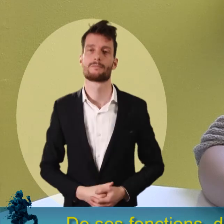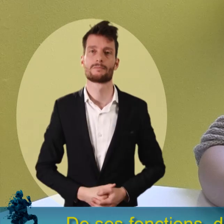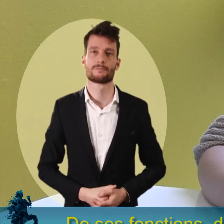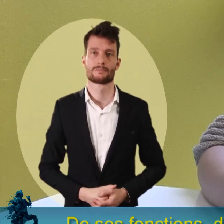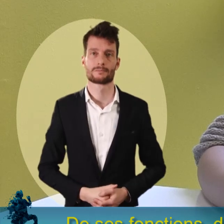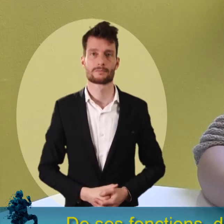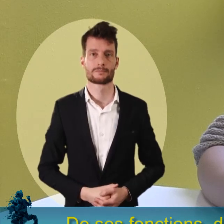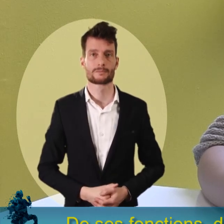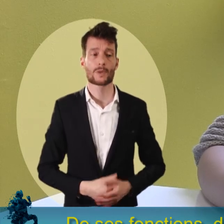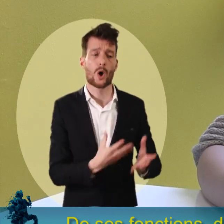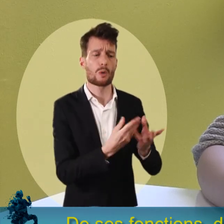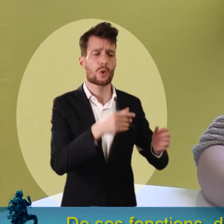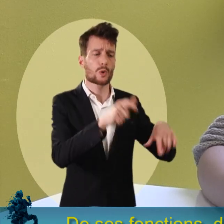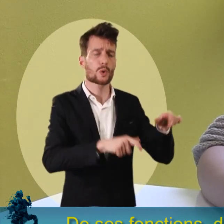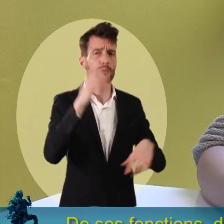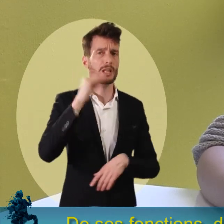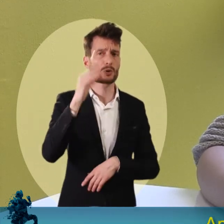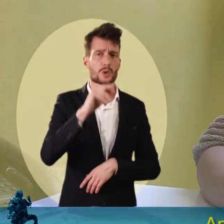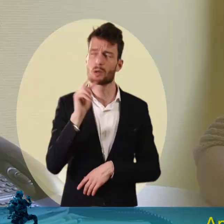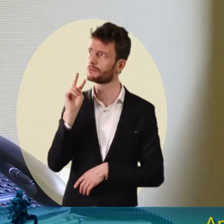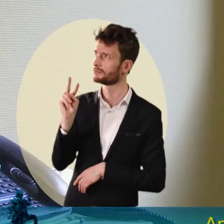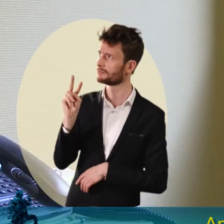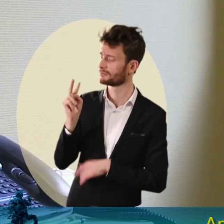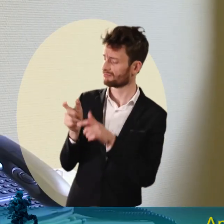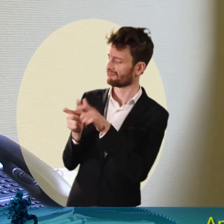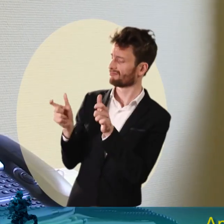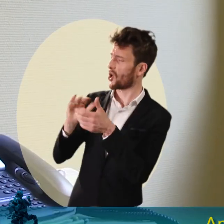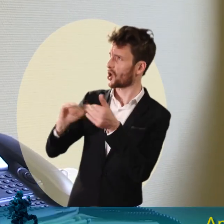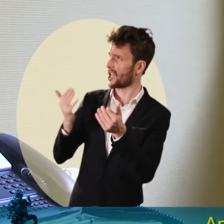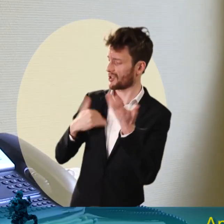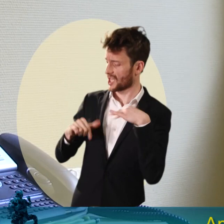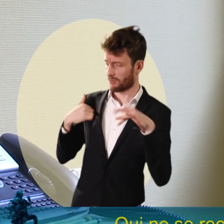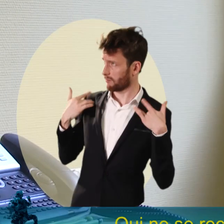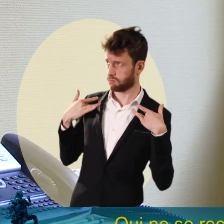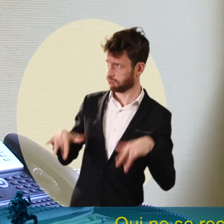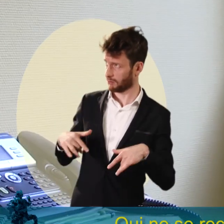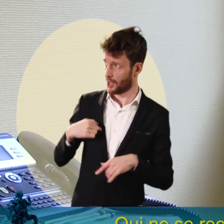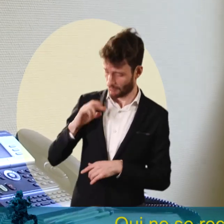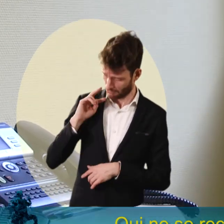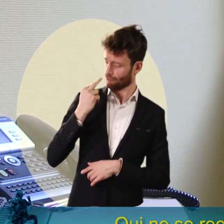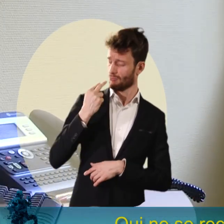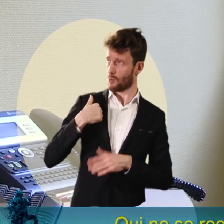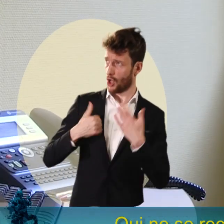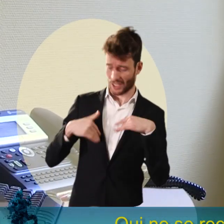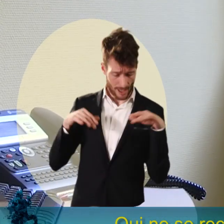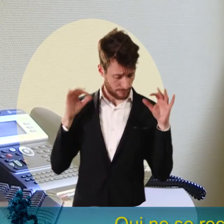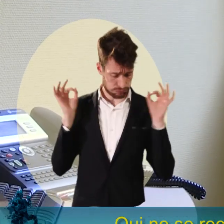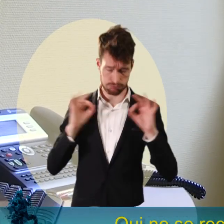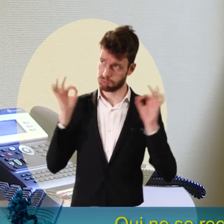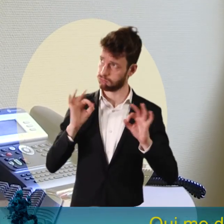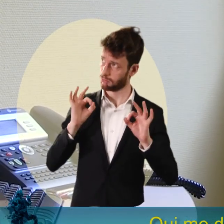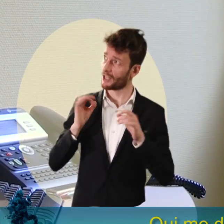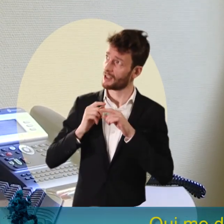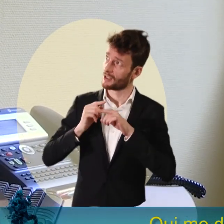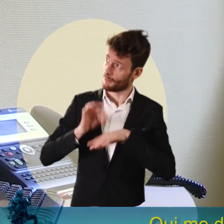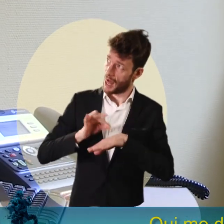fonctions, de ce qu'elle peut faire pour les étudiants, des aides disponibles. Après, on a tout un panel d'étudiants qui ne se reconnaissent pas dans le terme relais